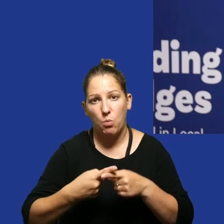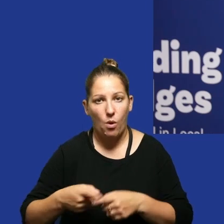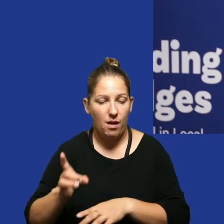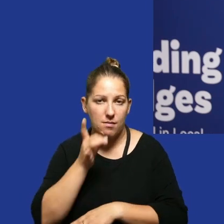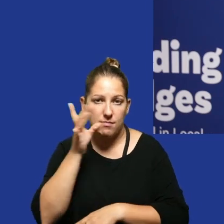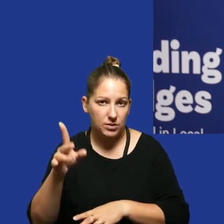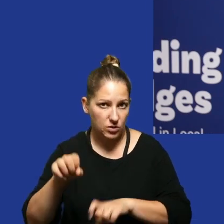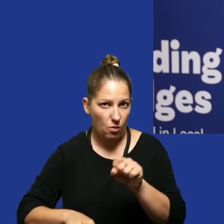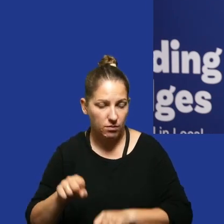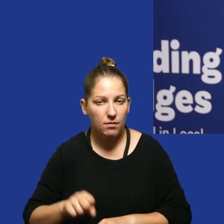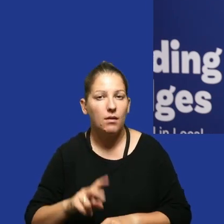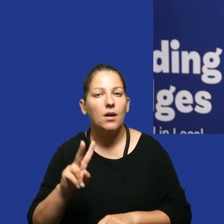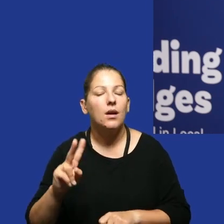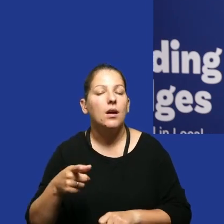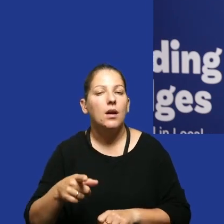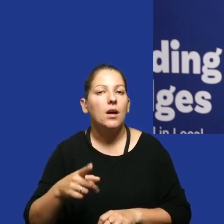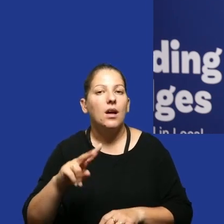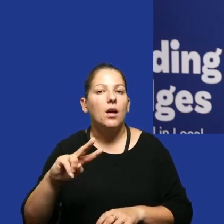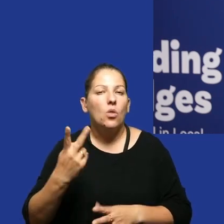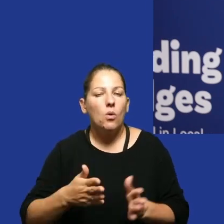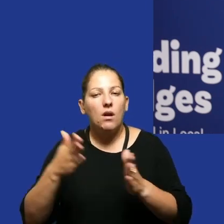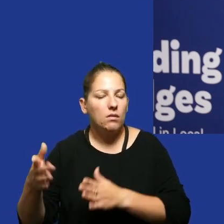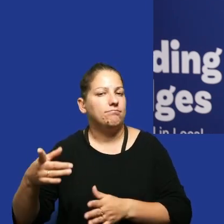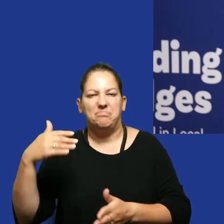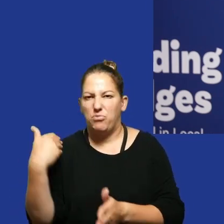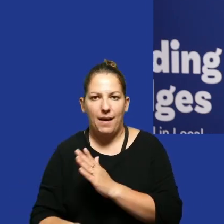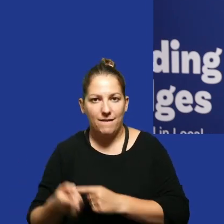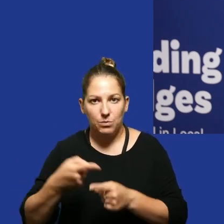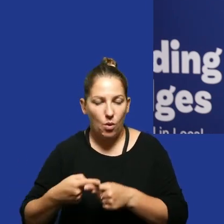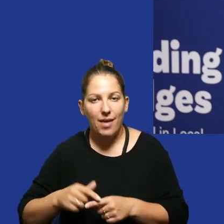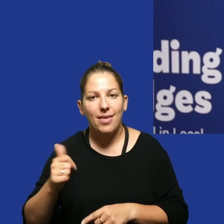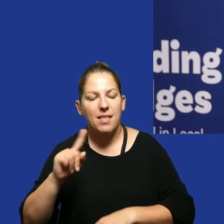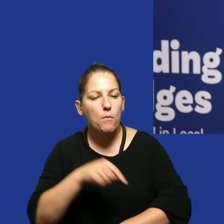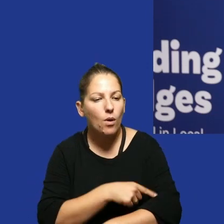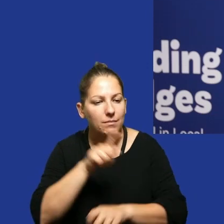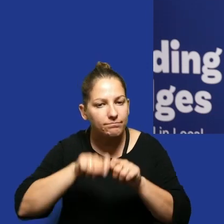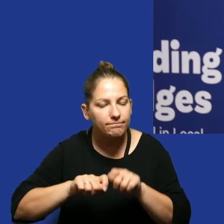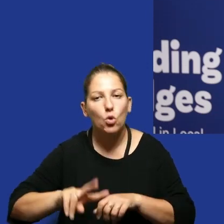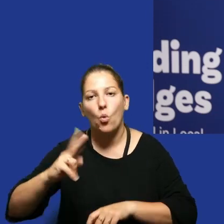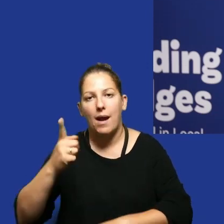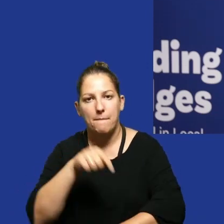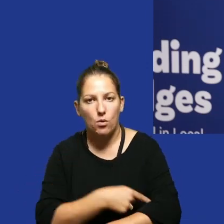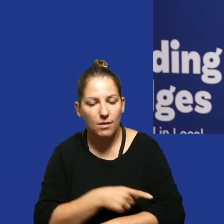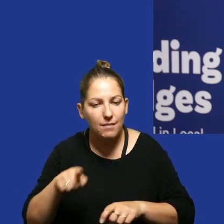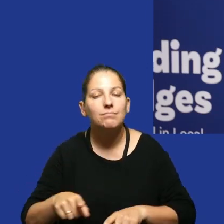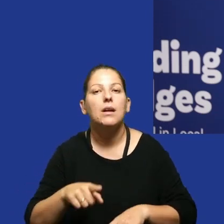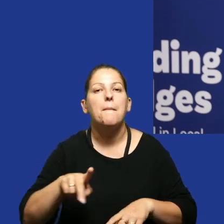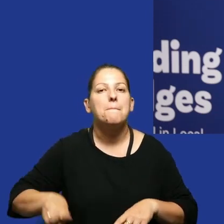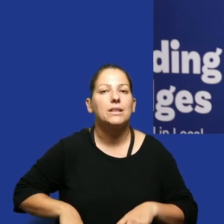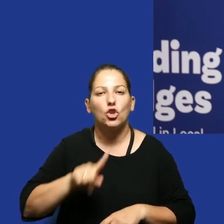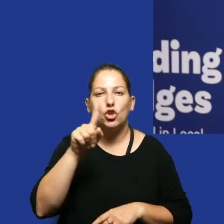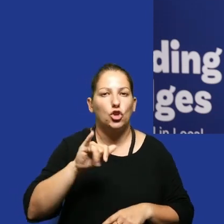do sądu. W drugiej instancji spółka przegrywa. Wcześniej bada to jedna prokuratura. Druga prokuratura. Trafia sprawa do ministra